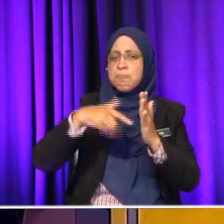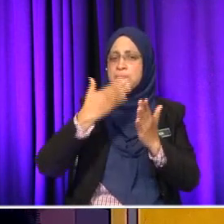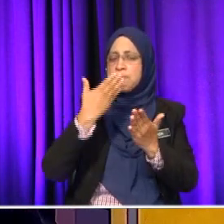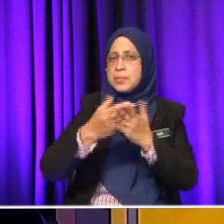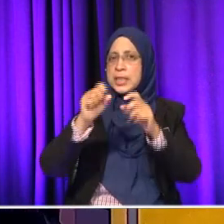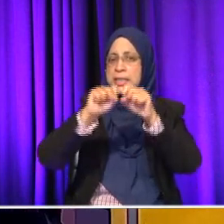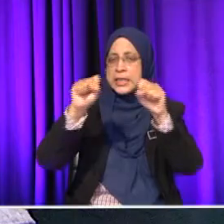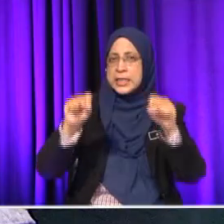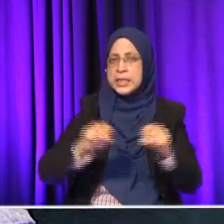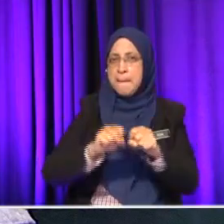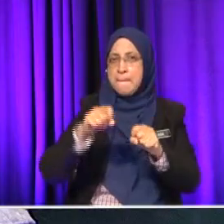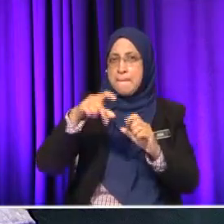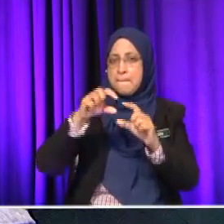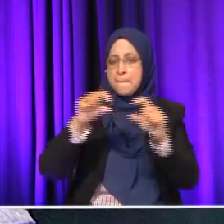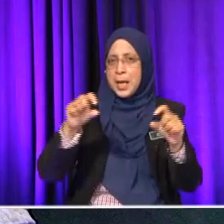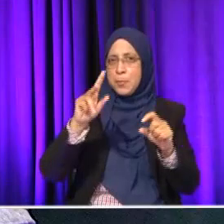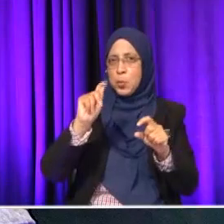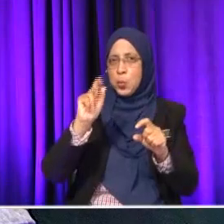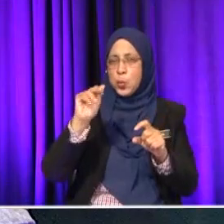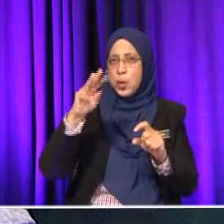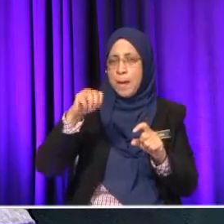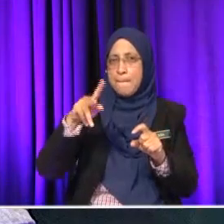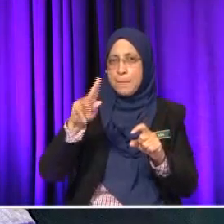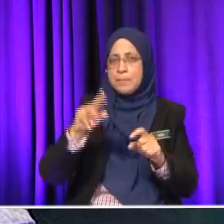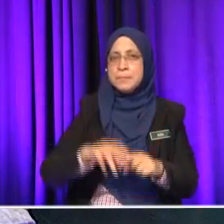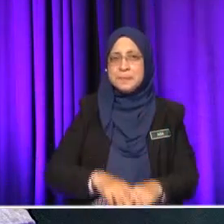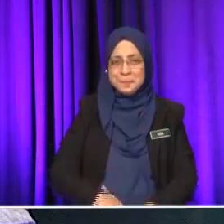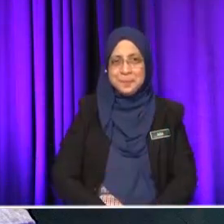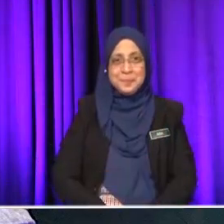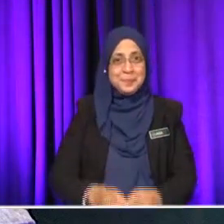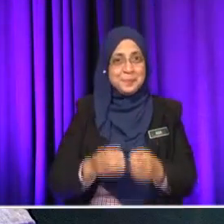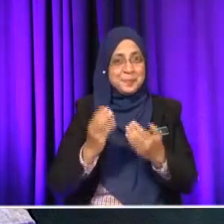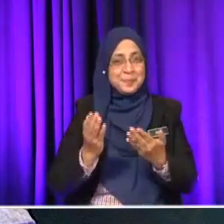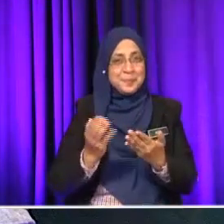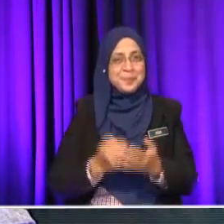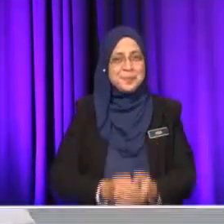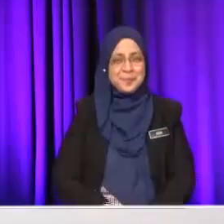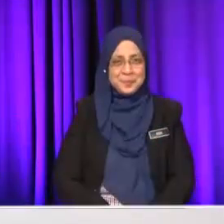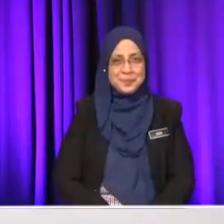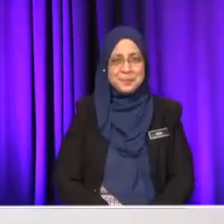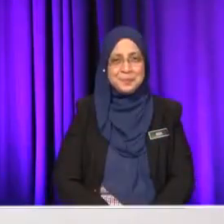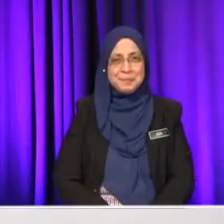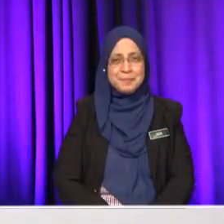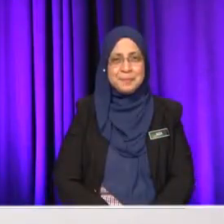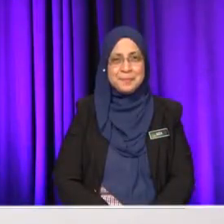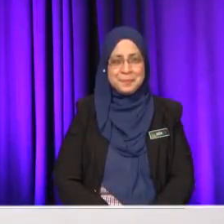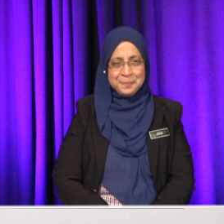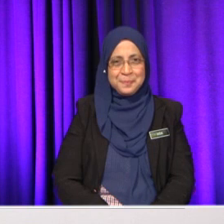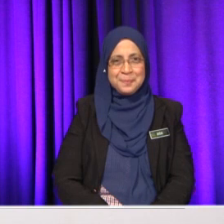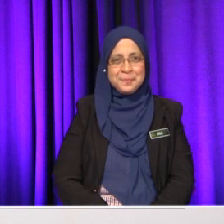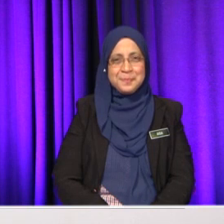Teruskanlah Miza. Haa, Miza. Sangkut. Sangkut, Miza. Sangkut, Miza. Haa, bergerak dah. Dah bergerak dah.